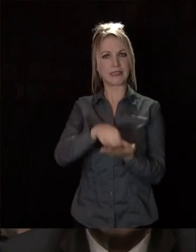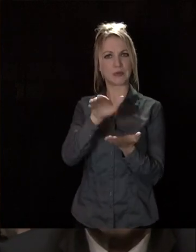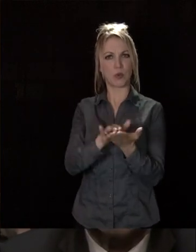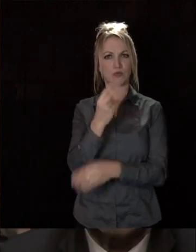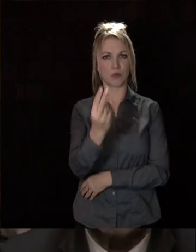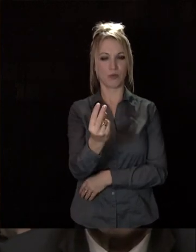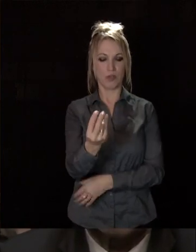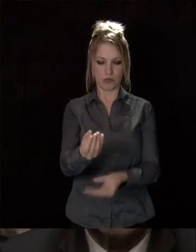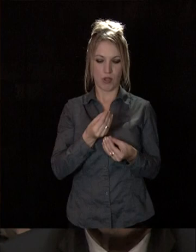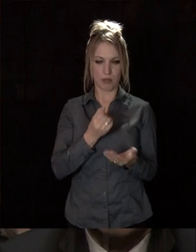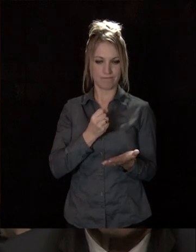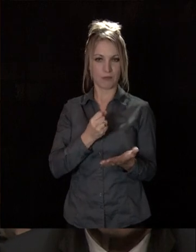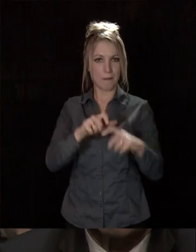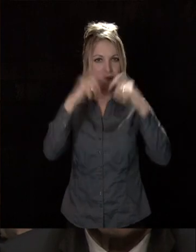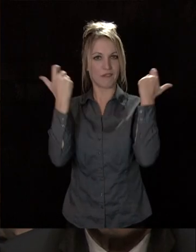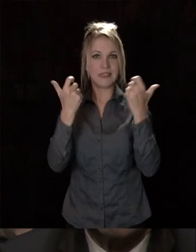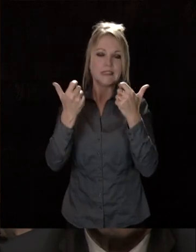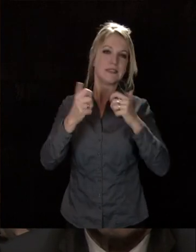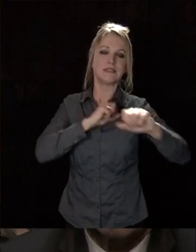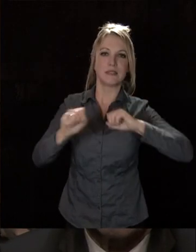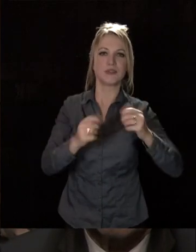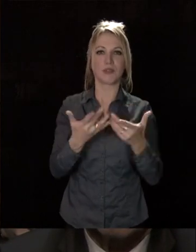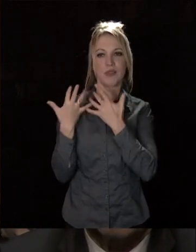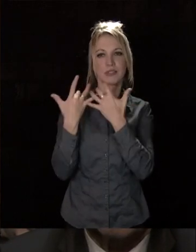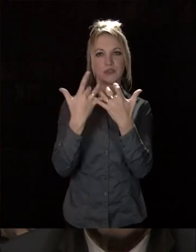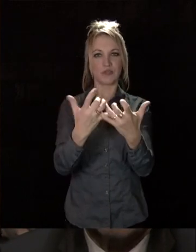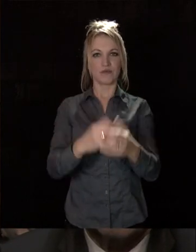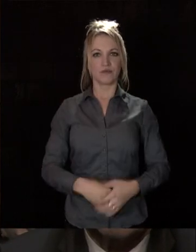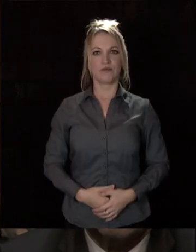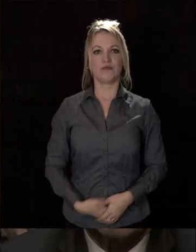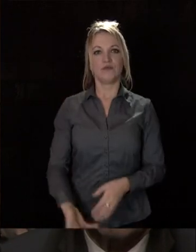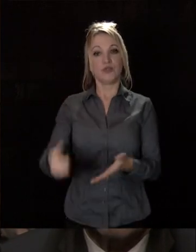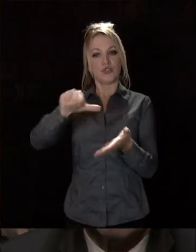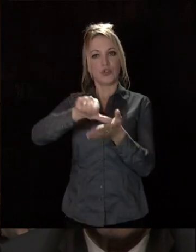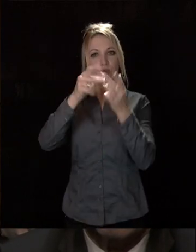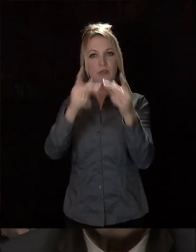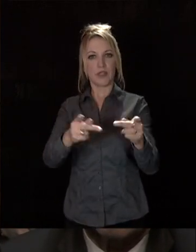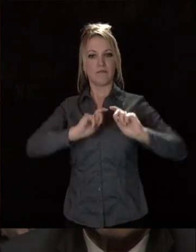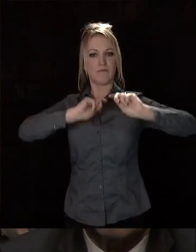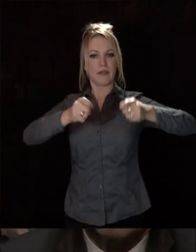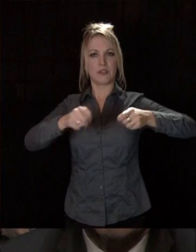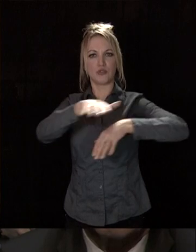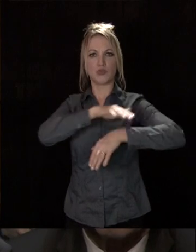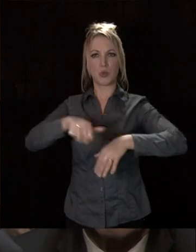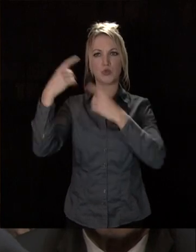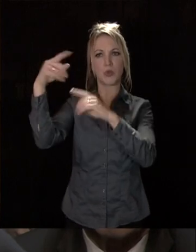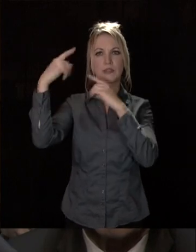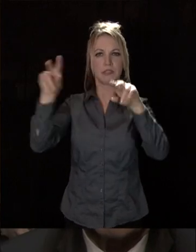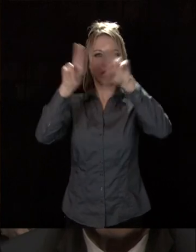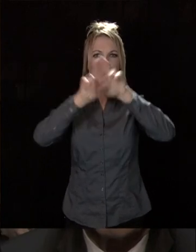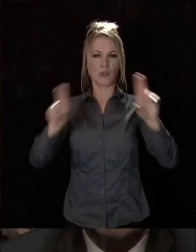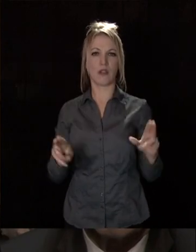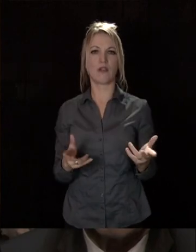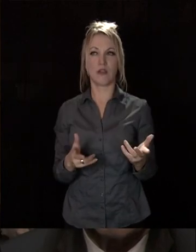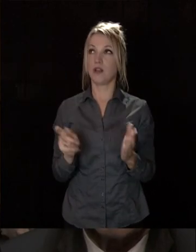elle nous marque, surtout par son dynamisme et son attractivité. Notre centre-ville est ainsi classée zone touristique internationale